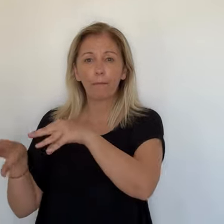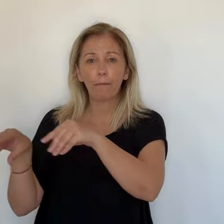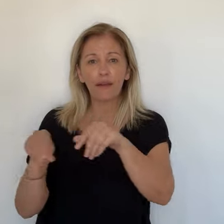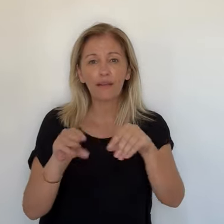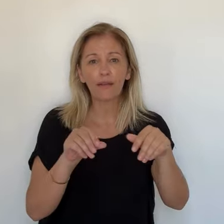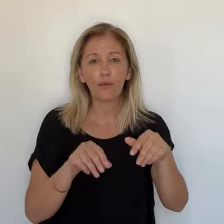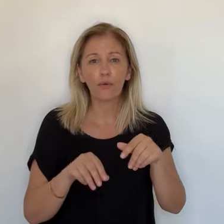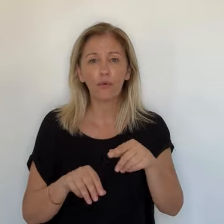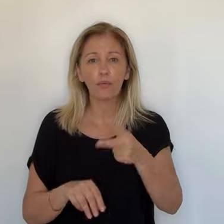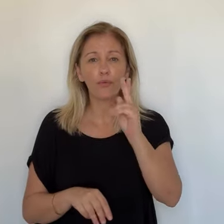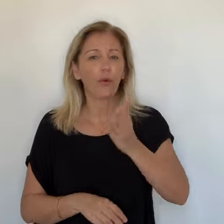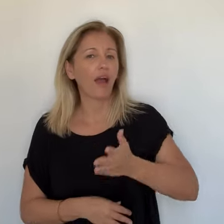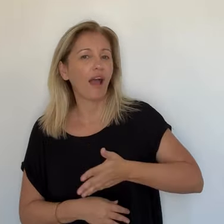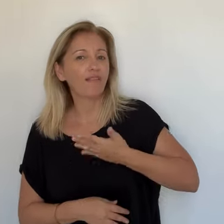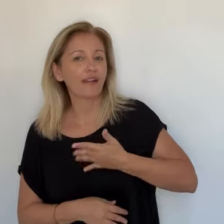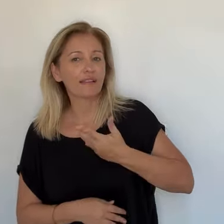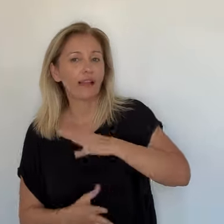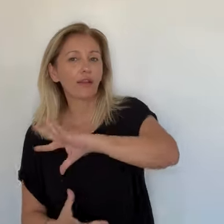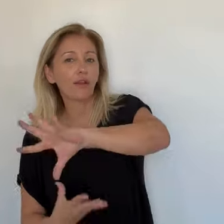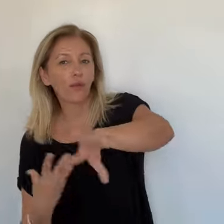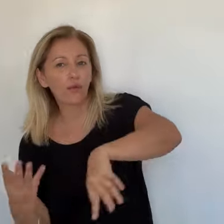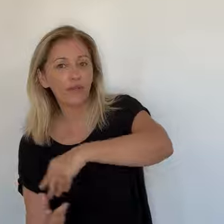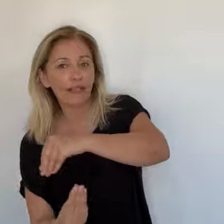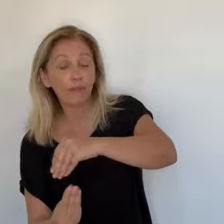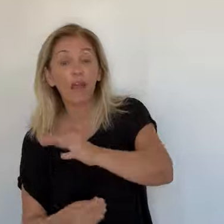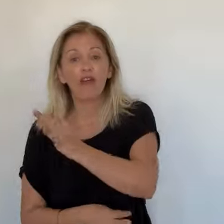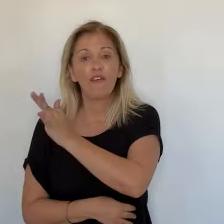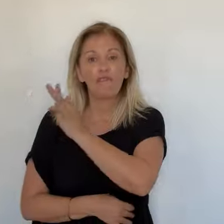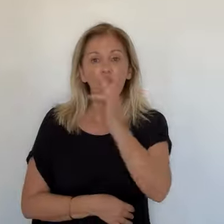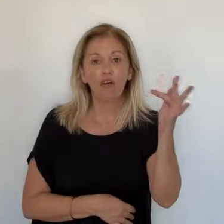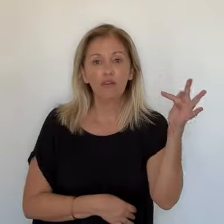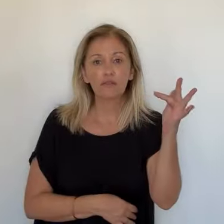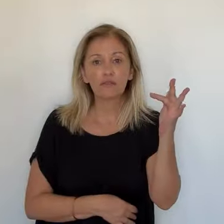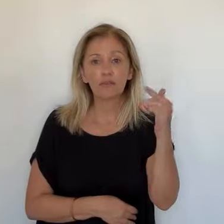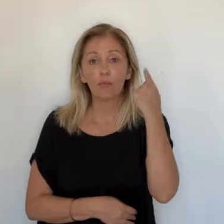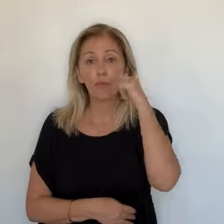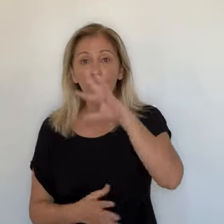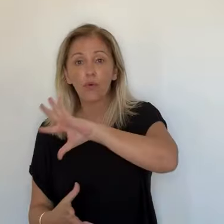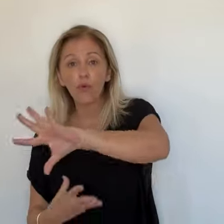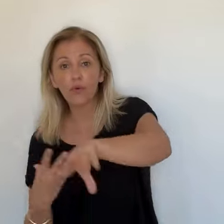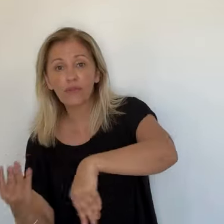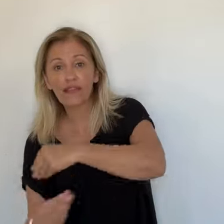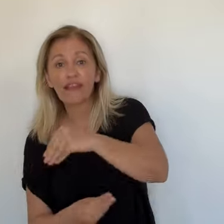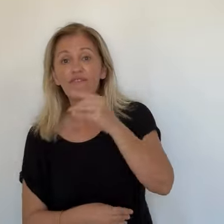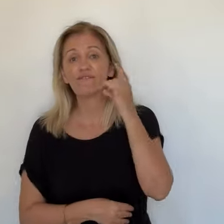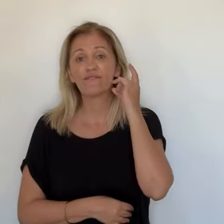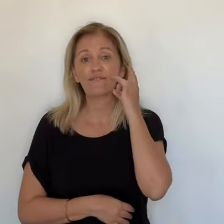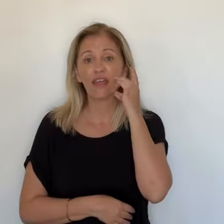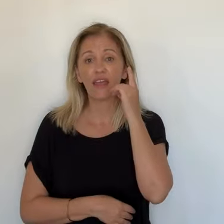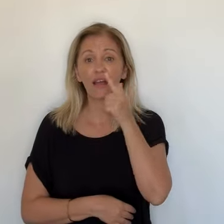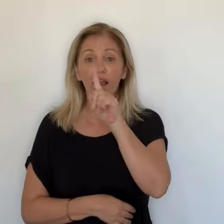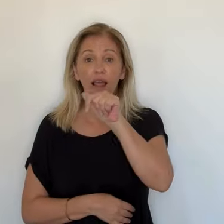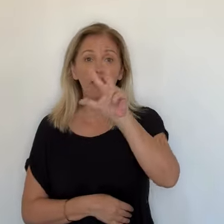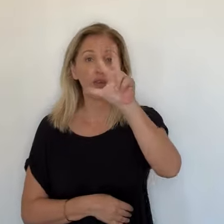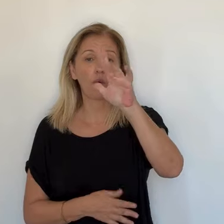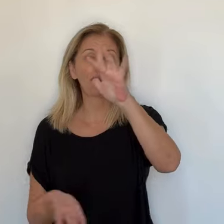même si ce taux progressait considérablement, le volume resterait insuffisant pour envisager une telle infrastructure en Corse.